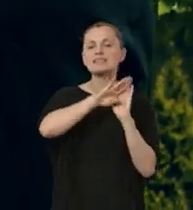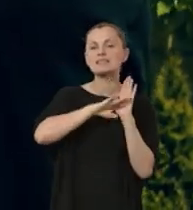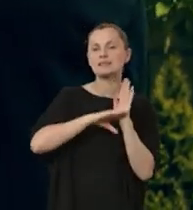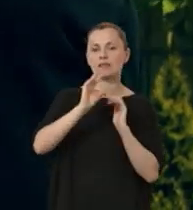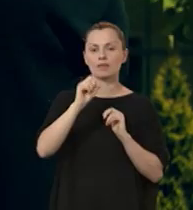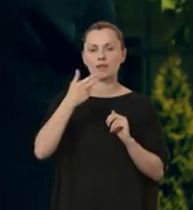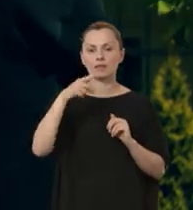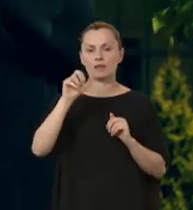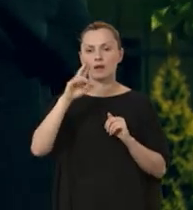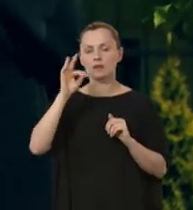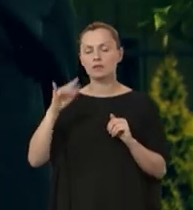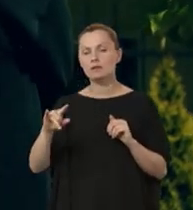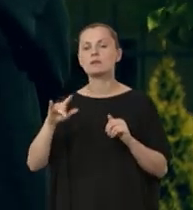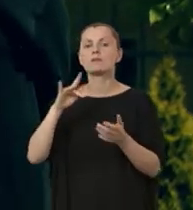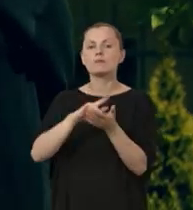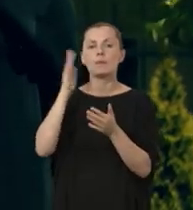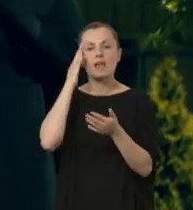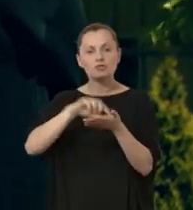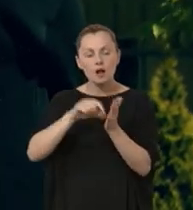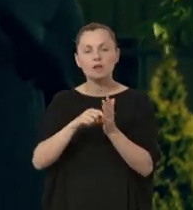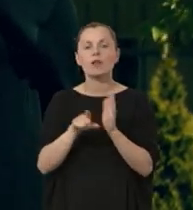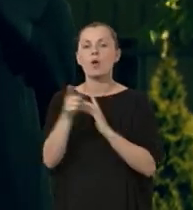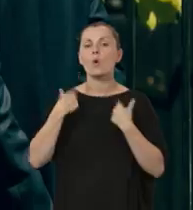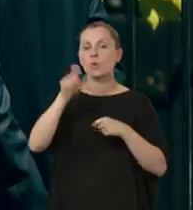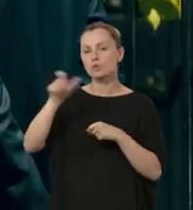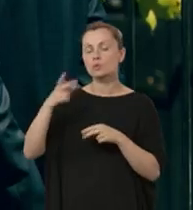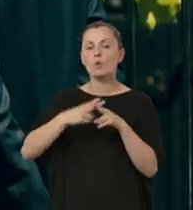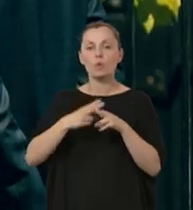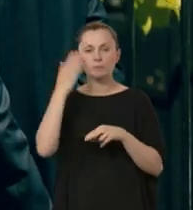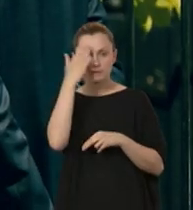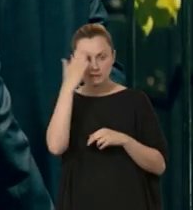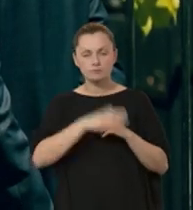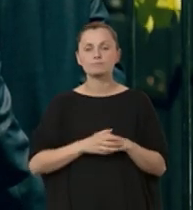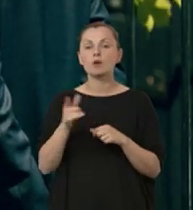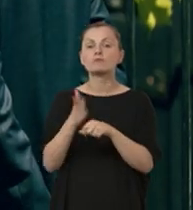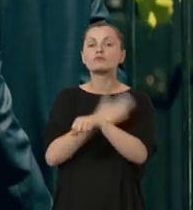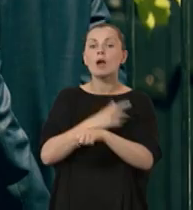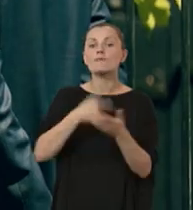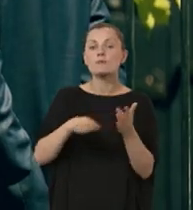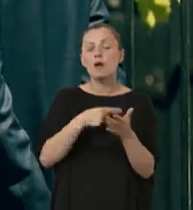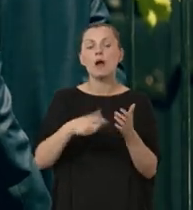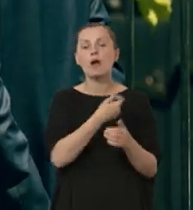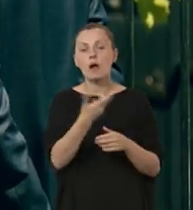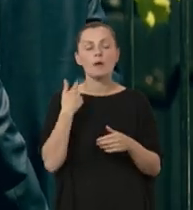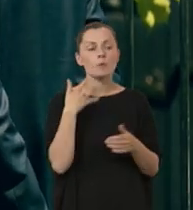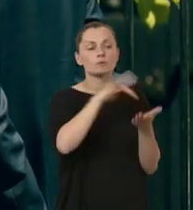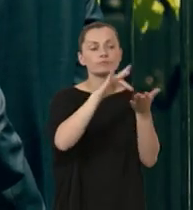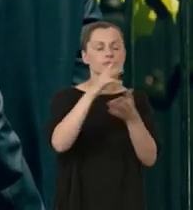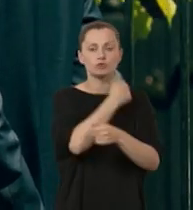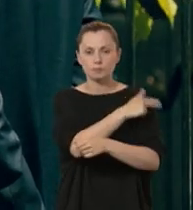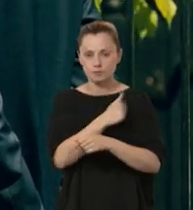Standardy w zakresie mieszkalnictwa wspomaganego dla osób chorujących psychicznie po wielokrotnych pobytach w szpitalu